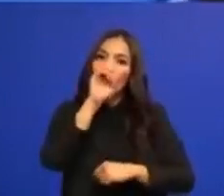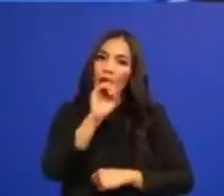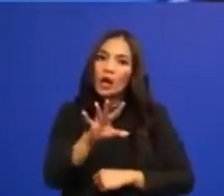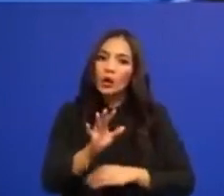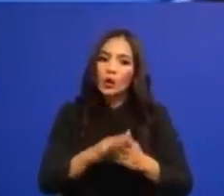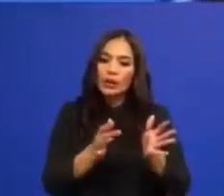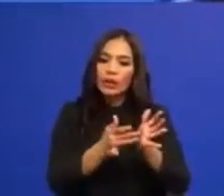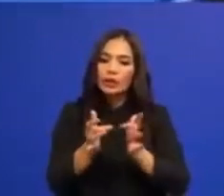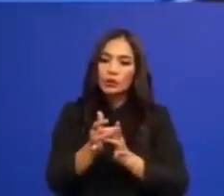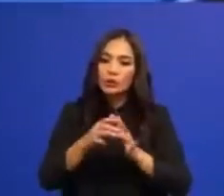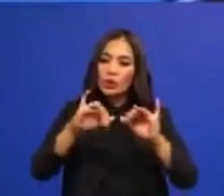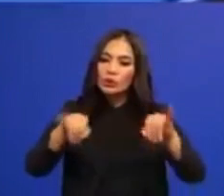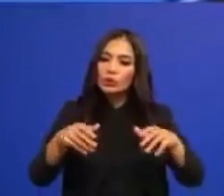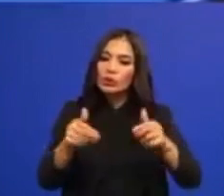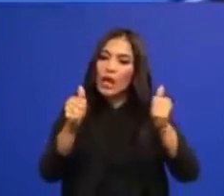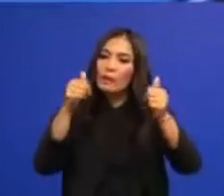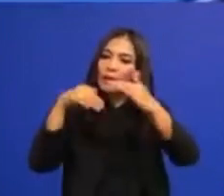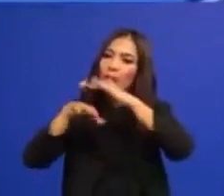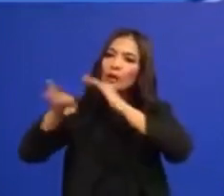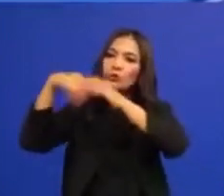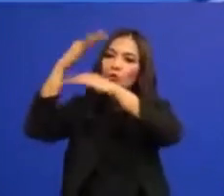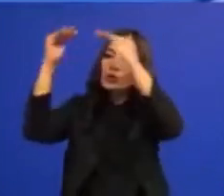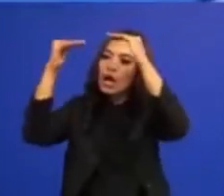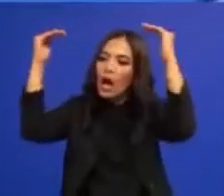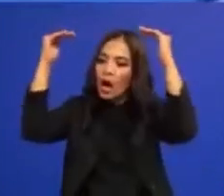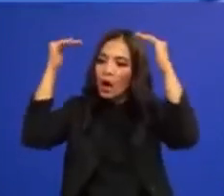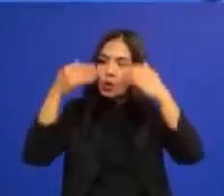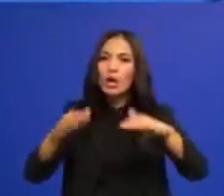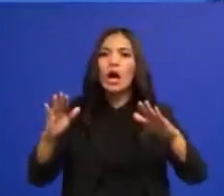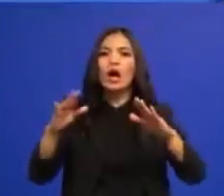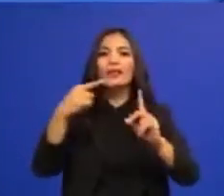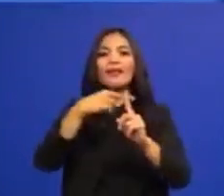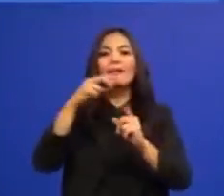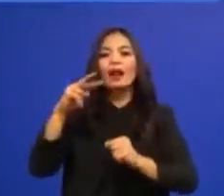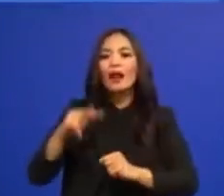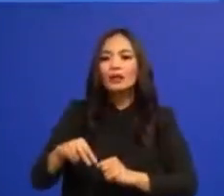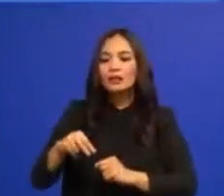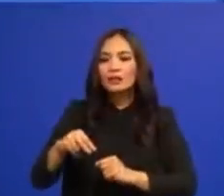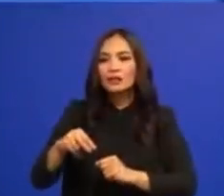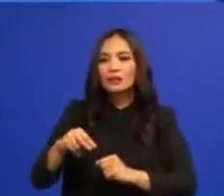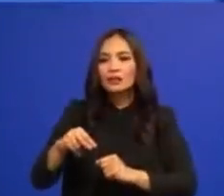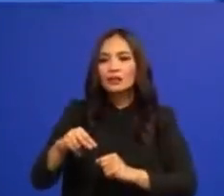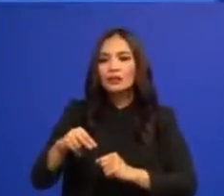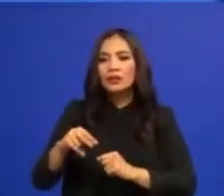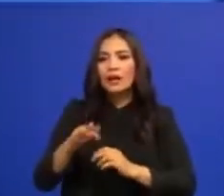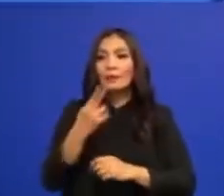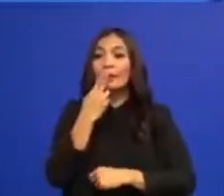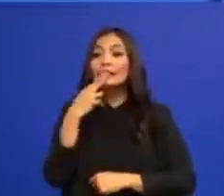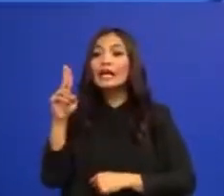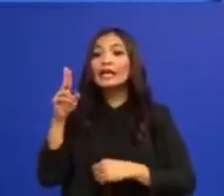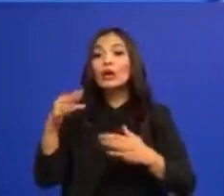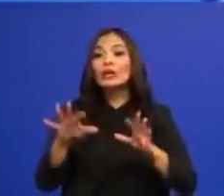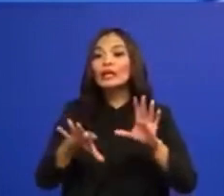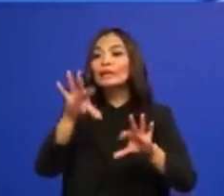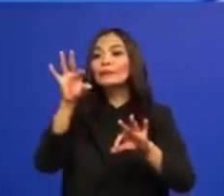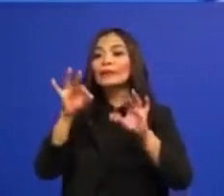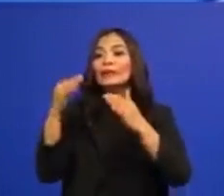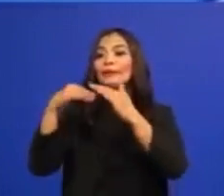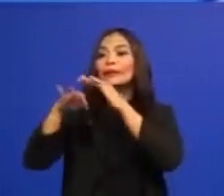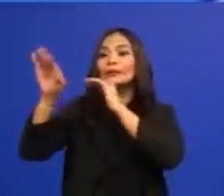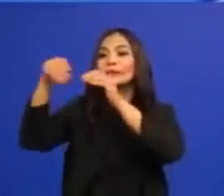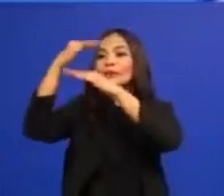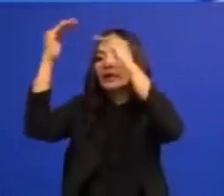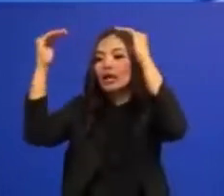adalah Tuhan dan Juru Selamat masuk surga. Plus ditambah dengan yakin telah dipilih masuk